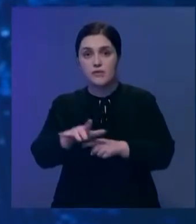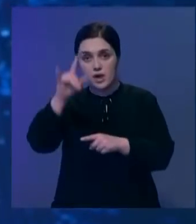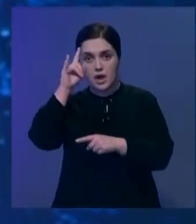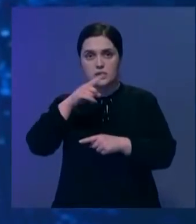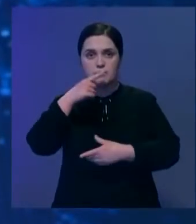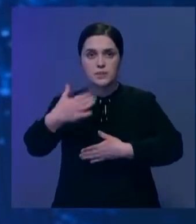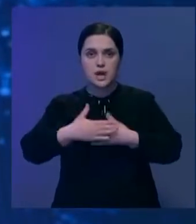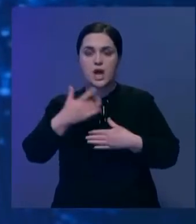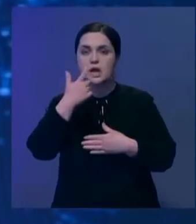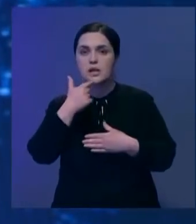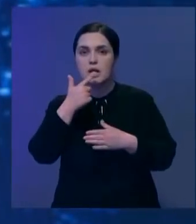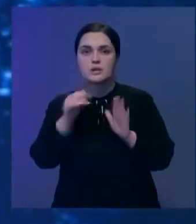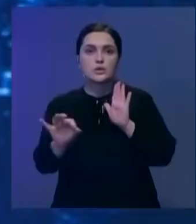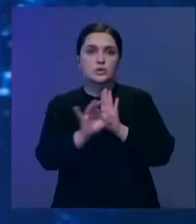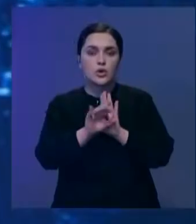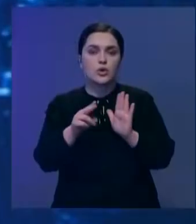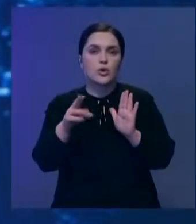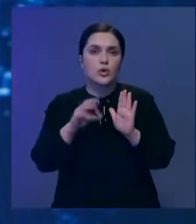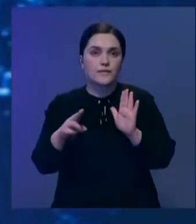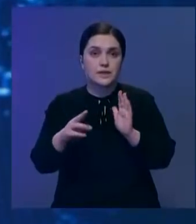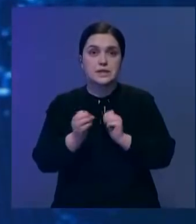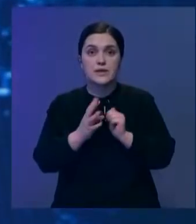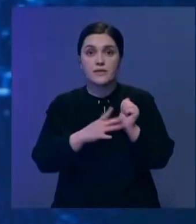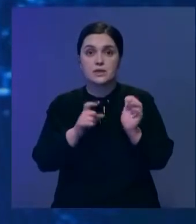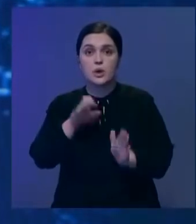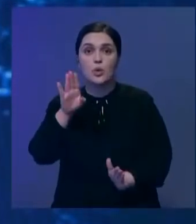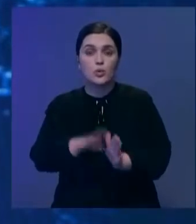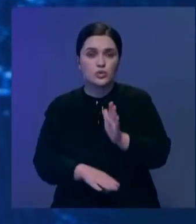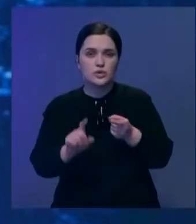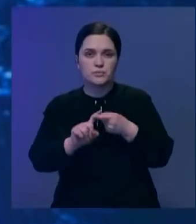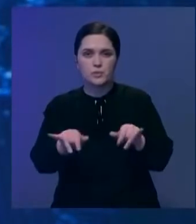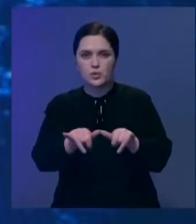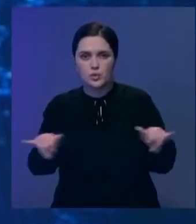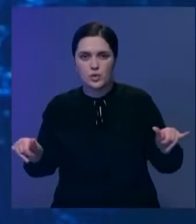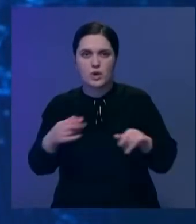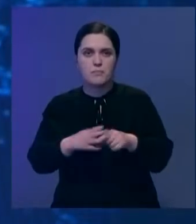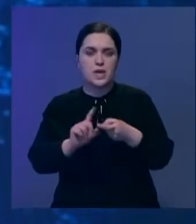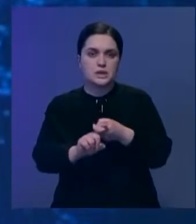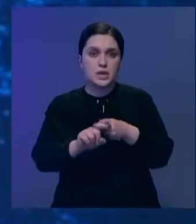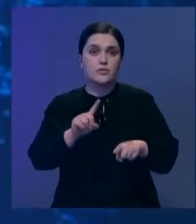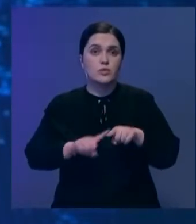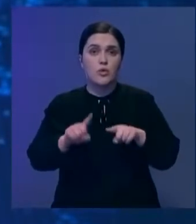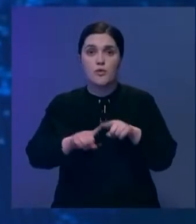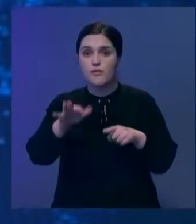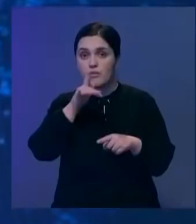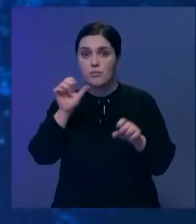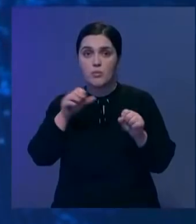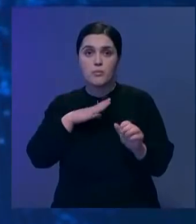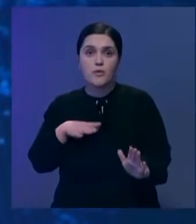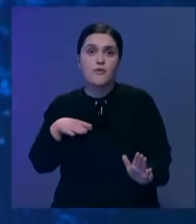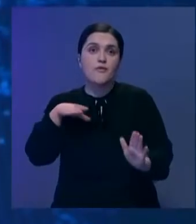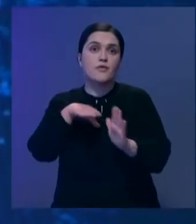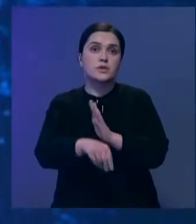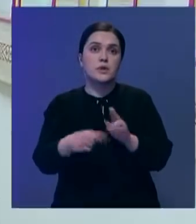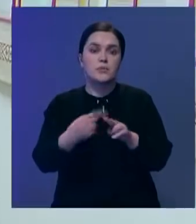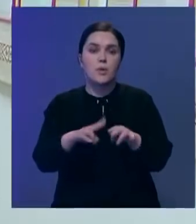Казахстан приблизился к красной зоне по ковид. Из-за ухудшения эпидситуации, роста числа заражений, в скором времени республика может